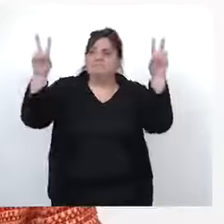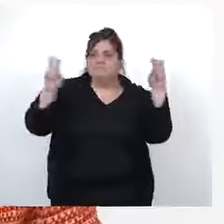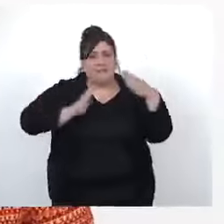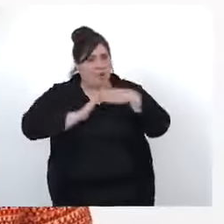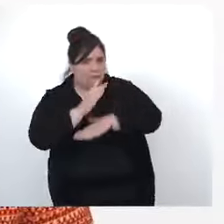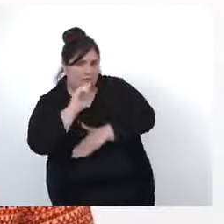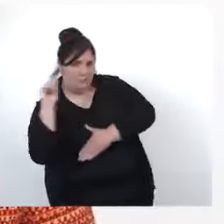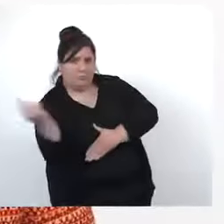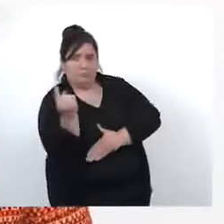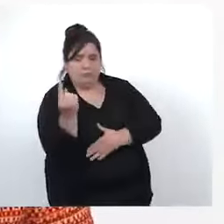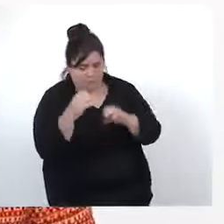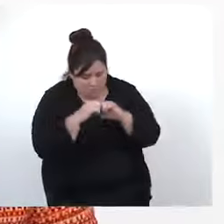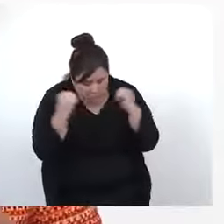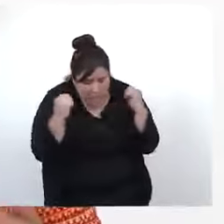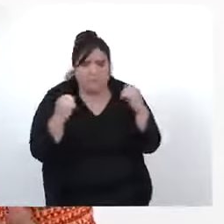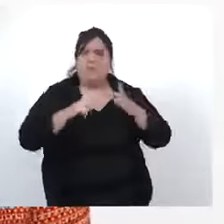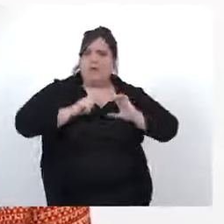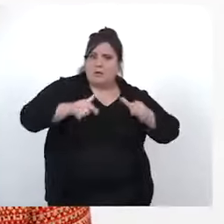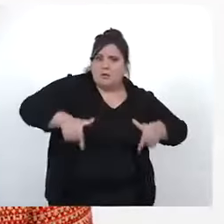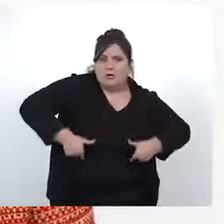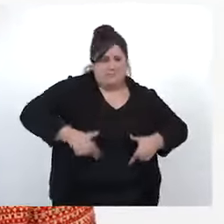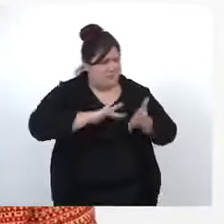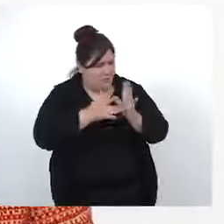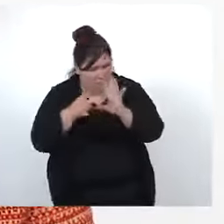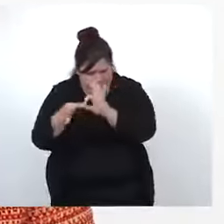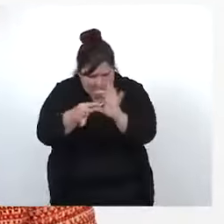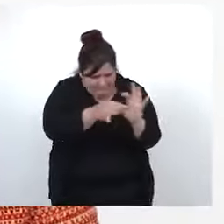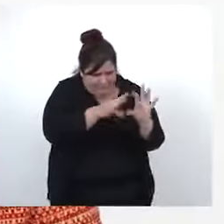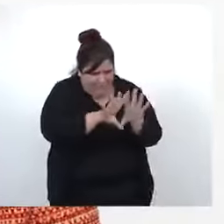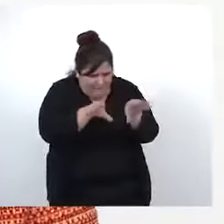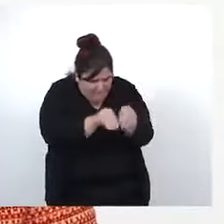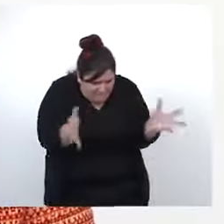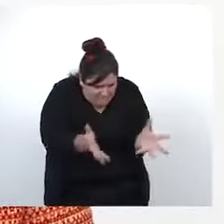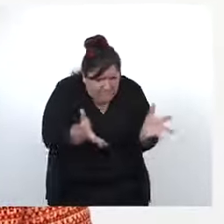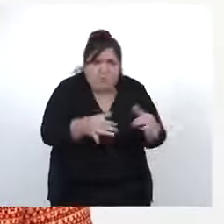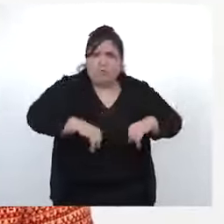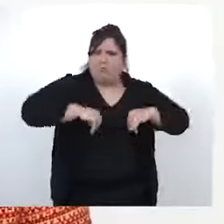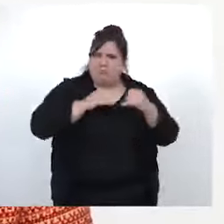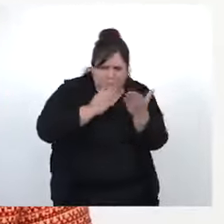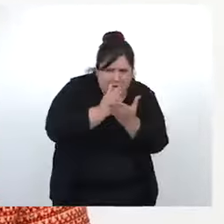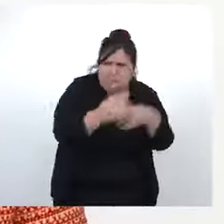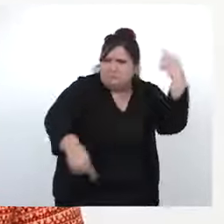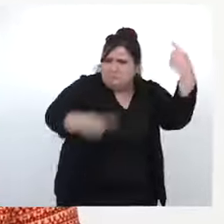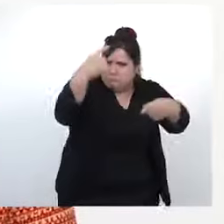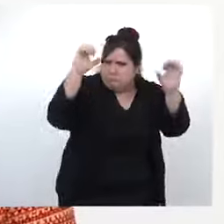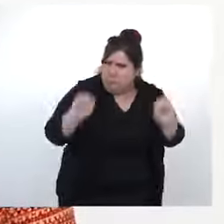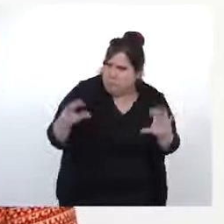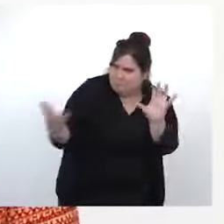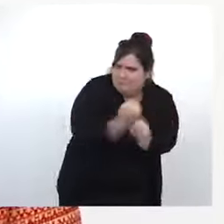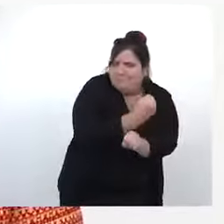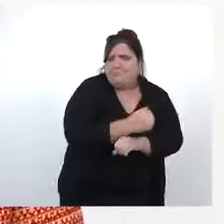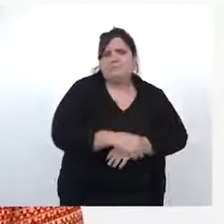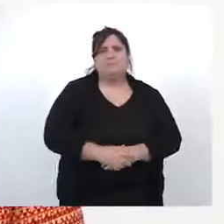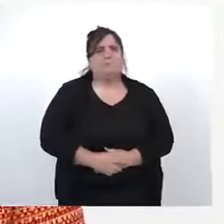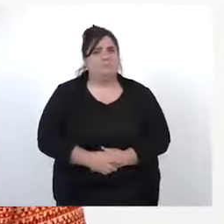La rentrée pour tous, c'est une école où, avec la famille, tous les intervenants coopèrent pour la réussite du parcours de l'enfant en